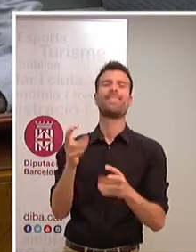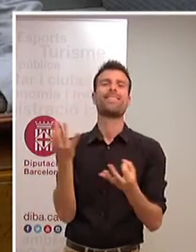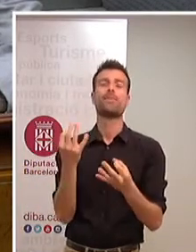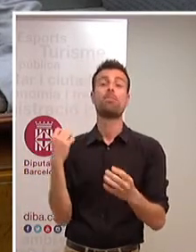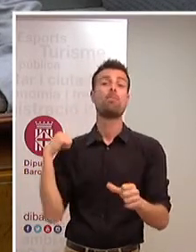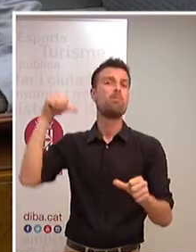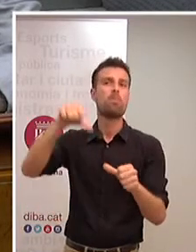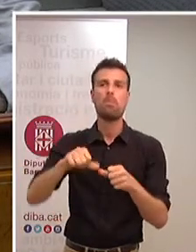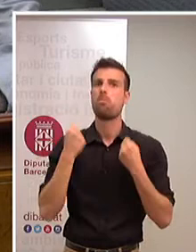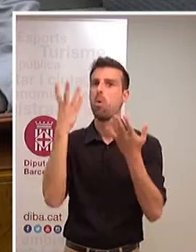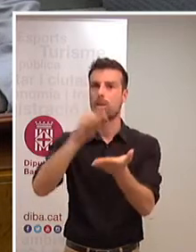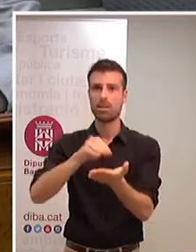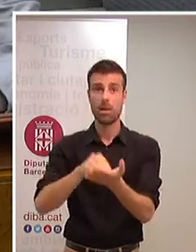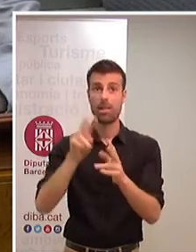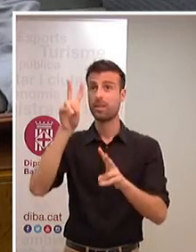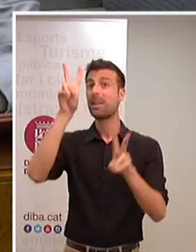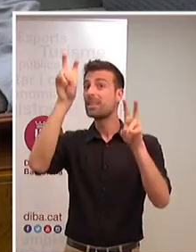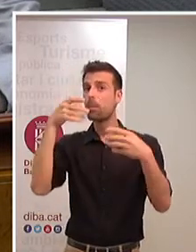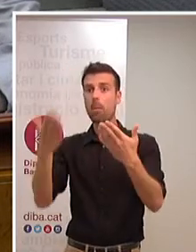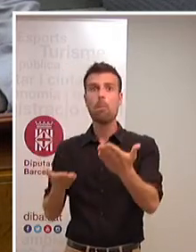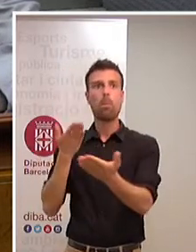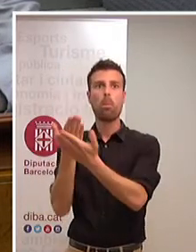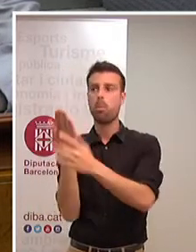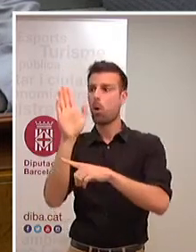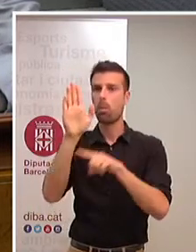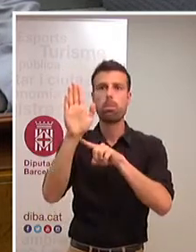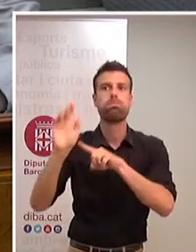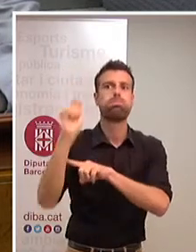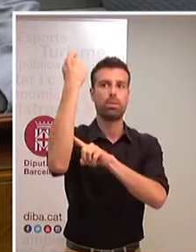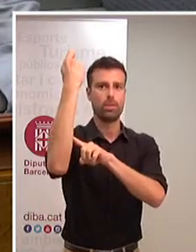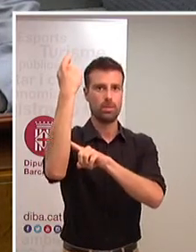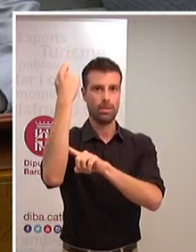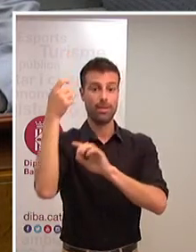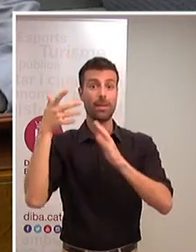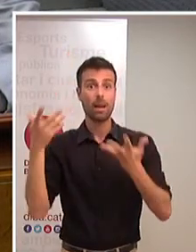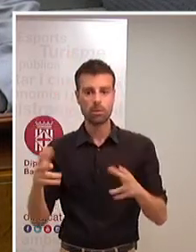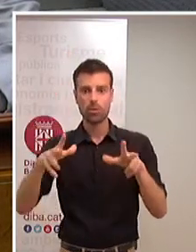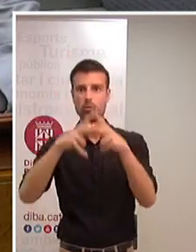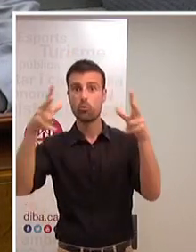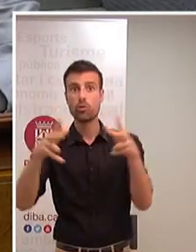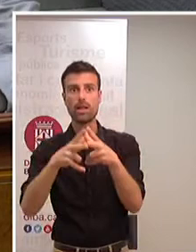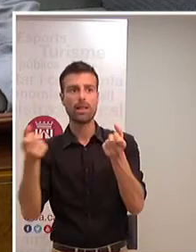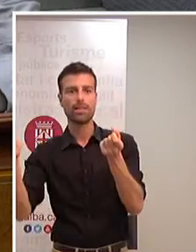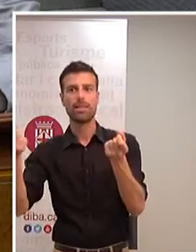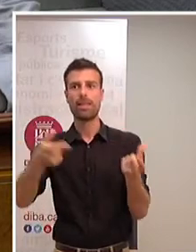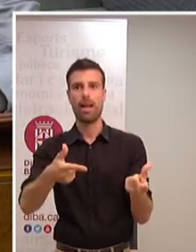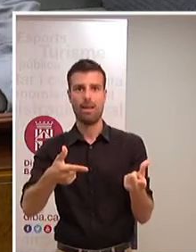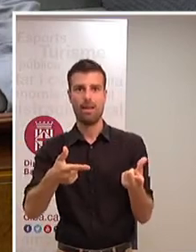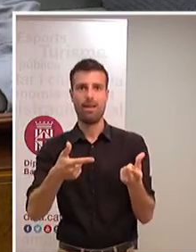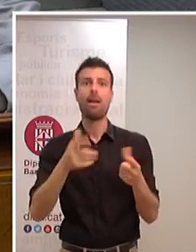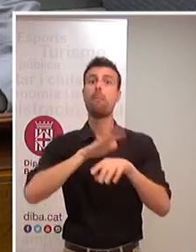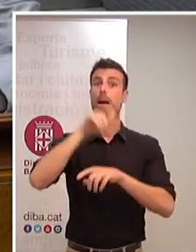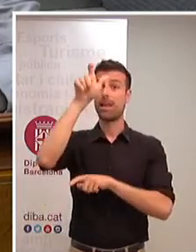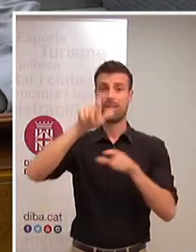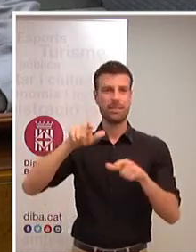allò que proposàvem era possible i que per tant li estàvem donant a la societat, a la nostra societat municipal, als nostres ciutadans tot